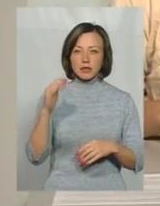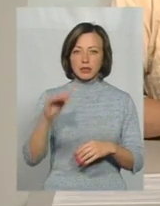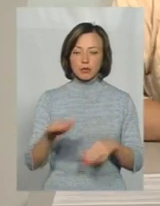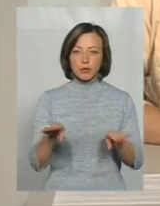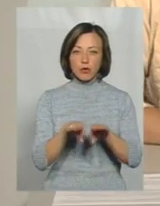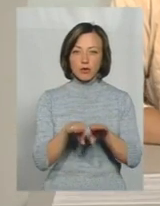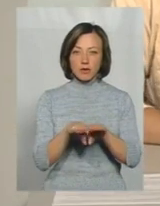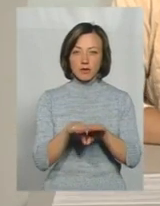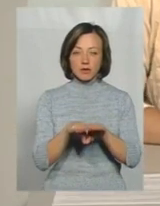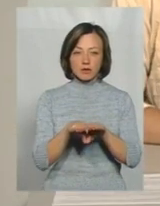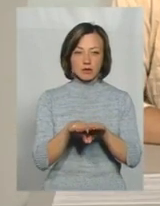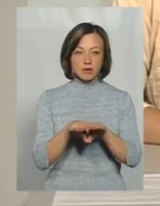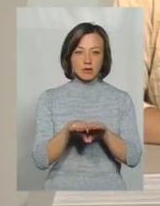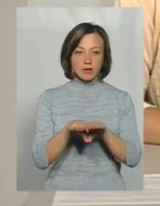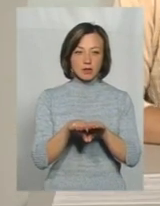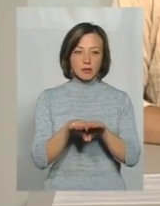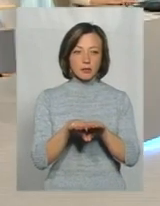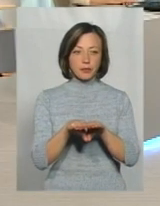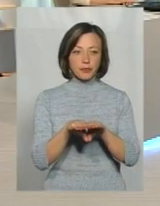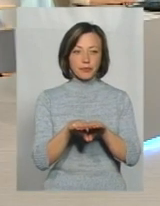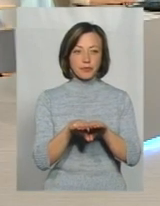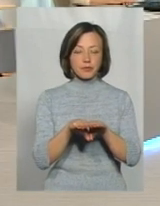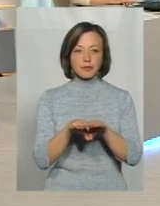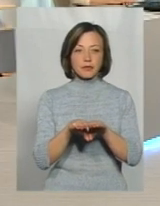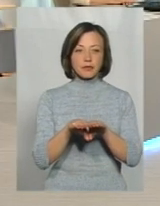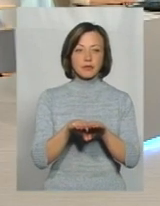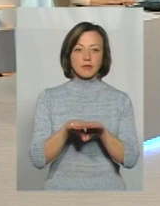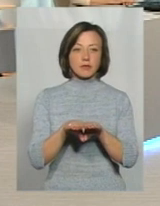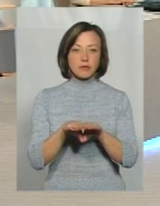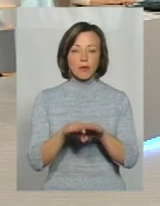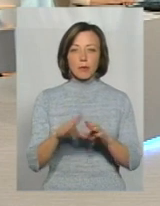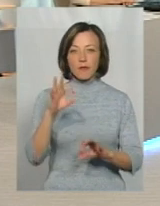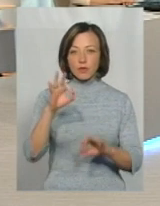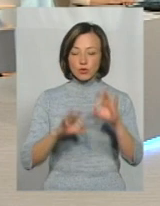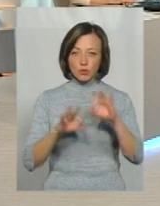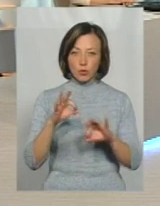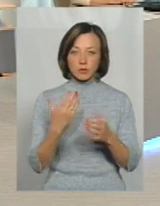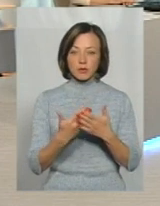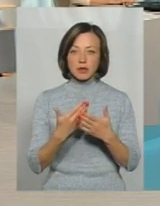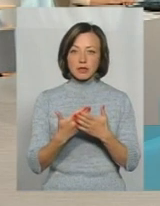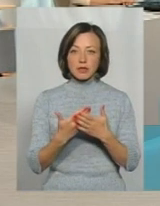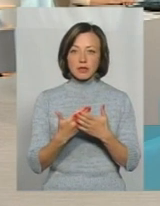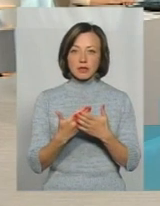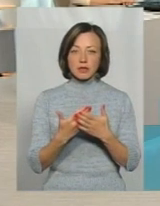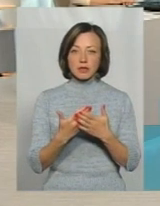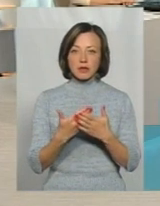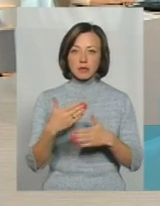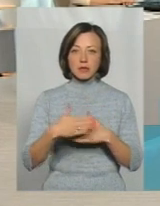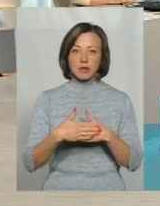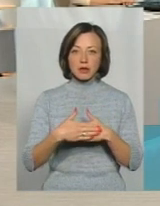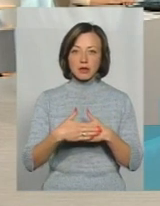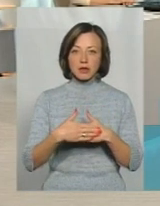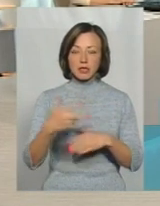порівнянні з обсягом попереднього? По відсотковому складу, це в нас біля